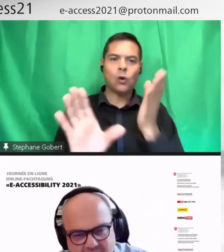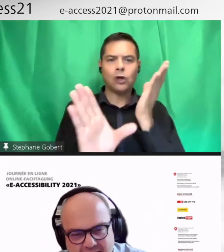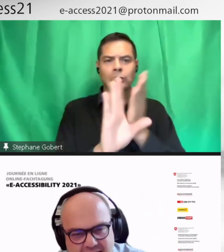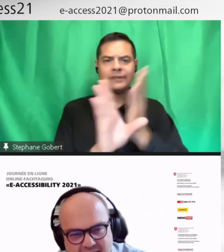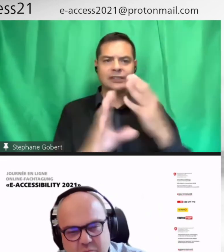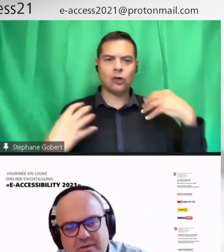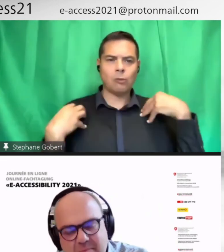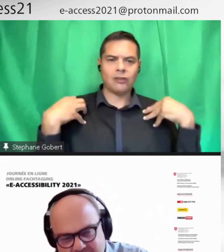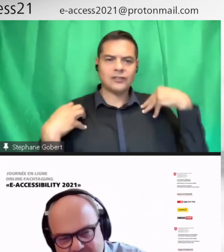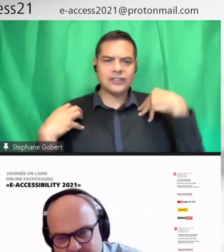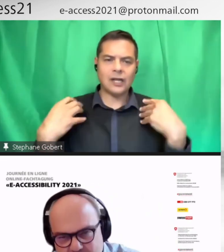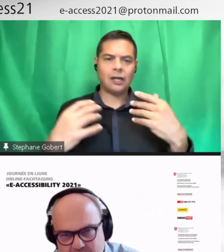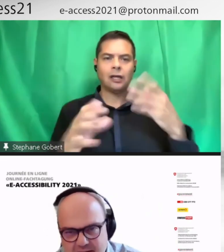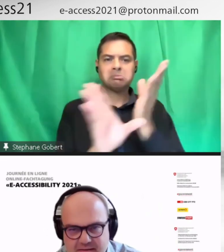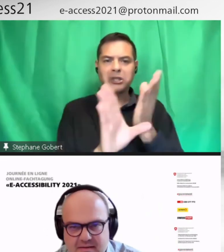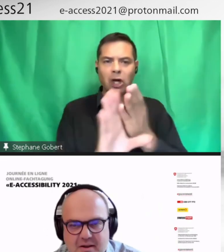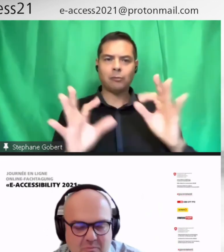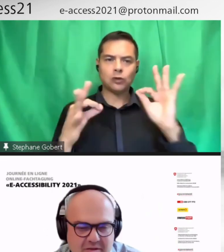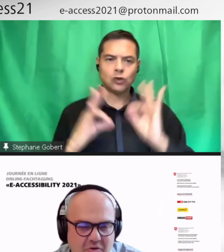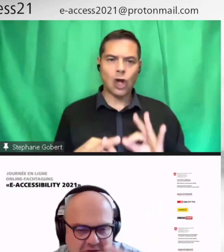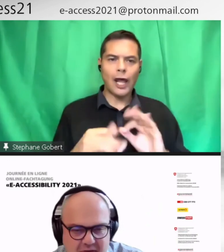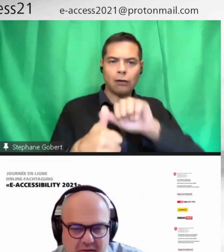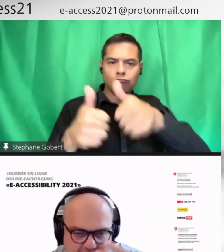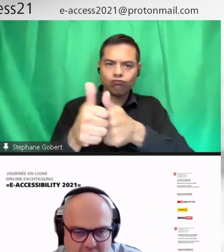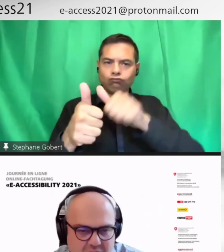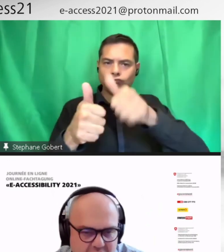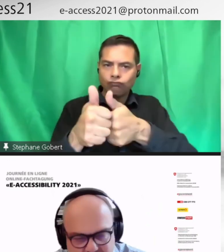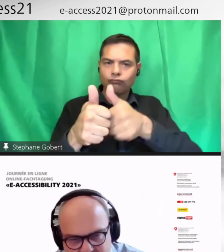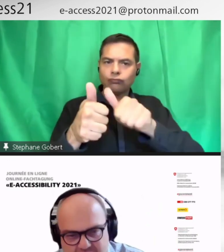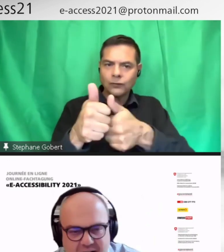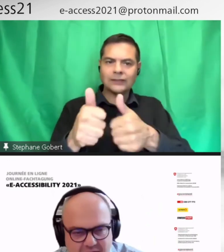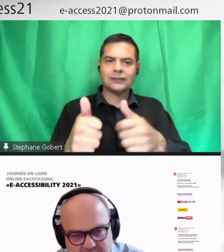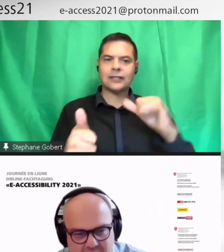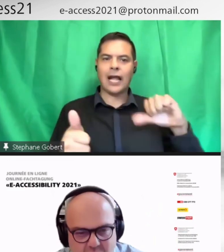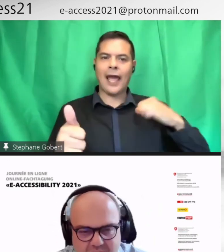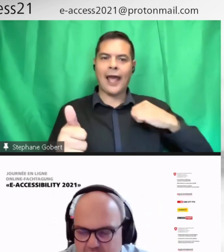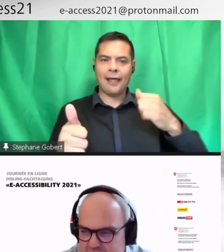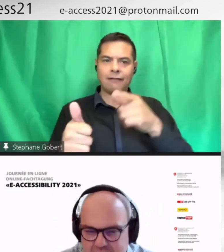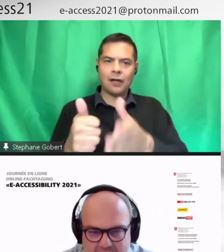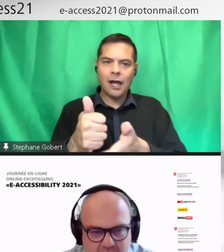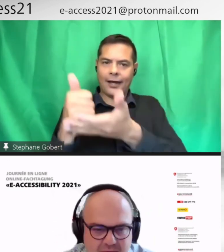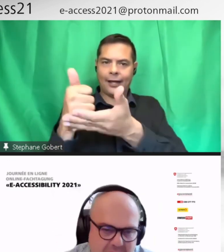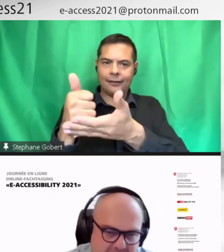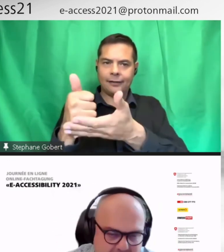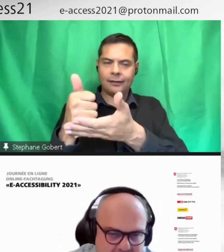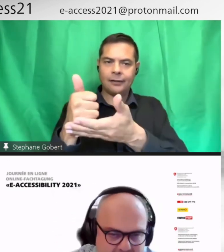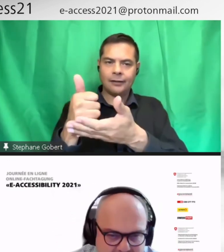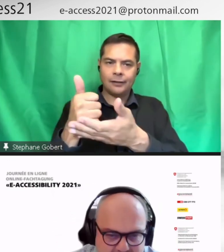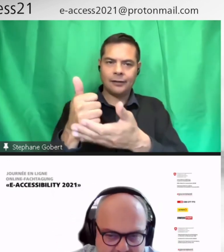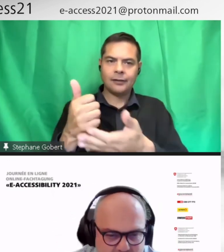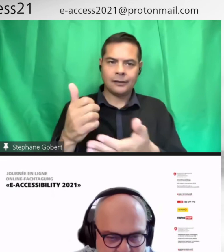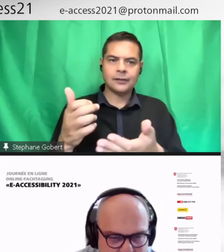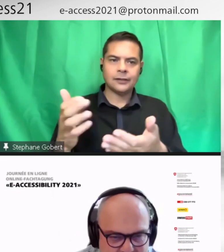avec l'élève pour dépasser les difficultés. Peut-être aussi se rendre compte que, voilà, on est du mauvais côté de l'arbre, etc.